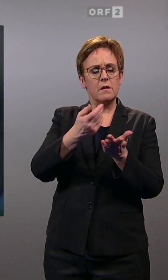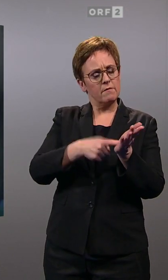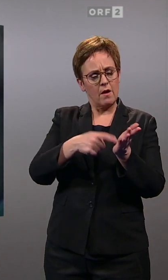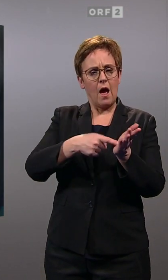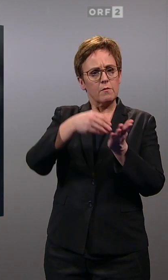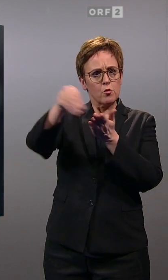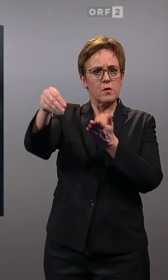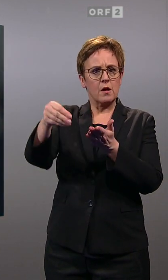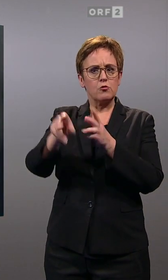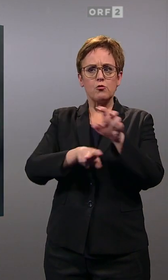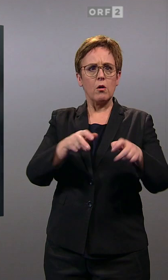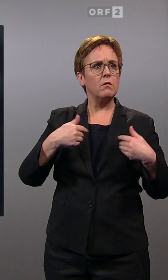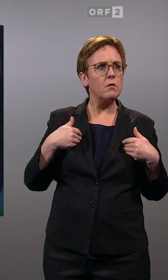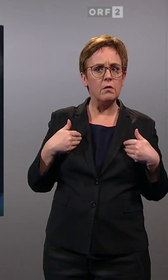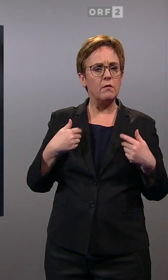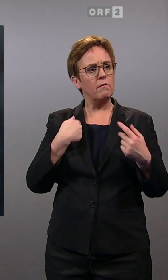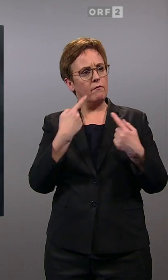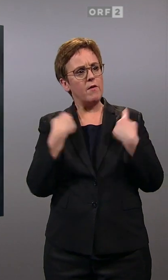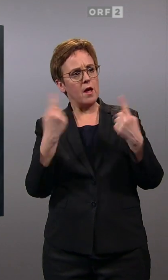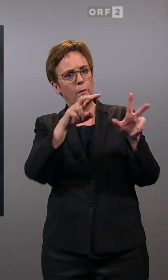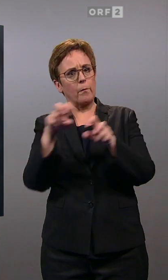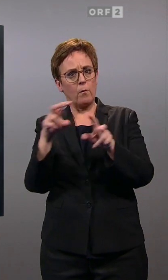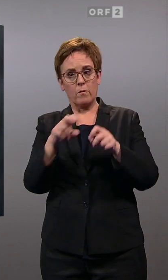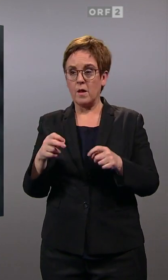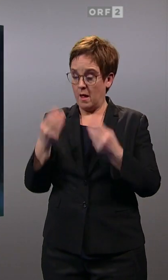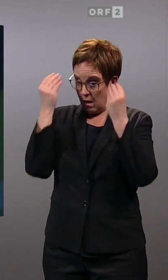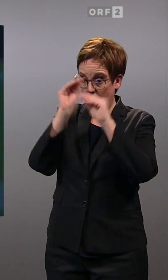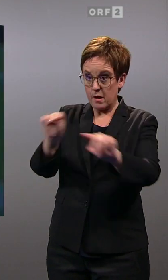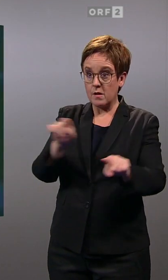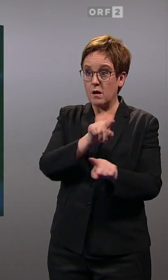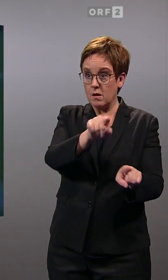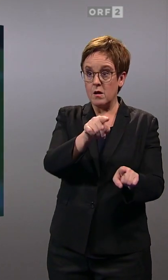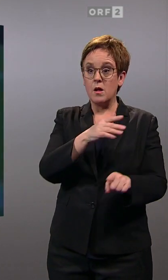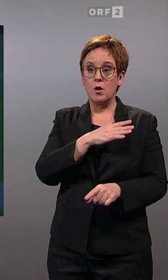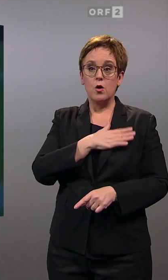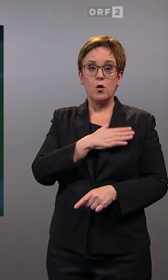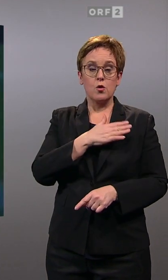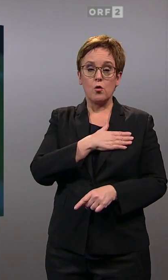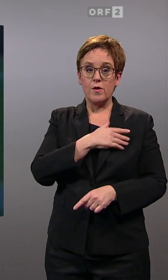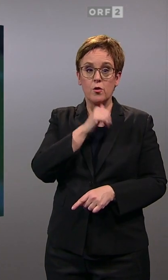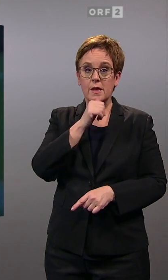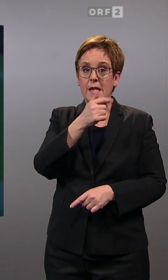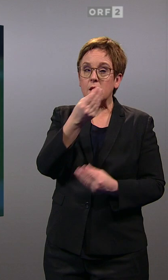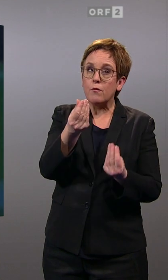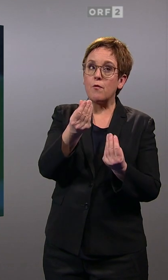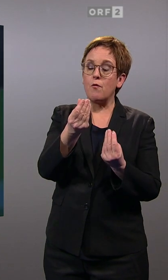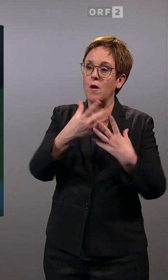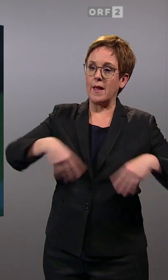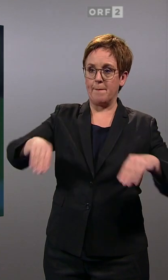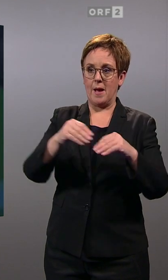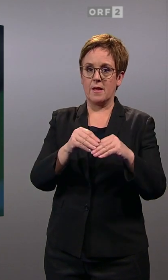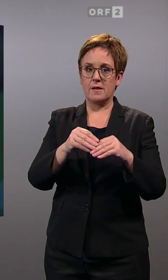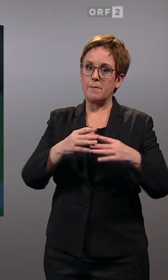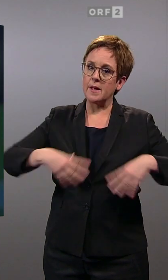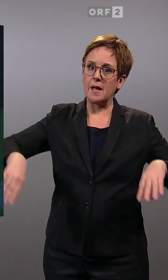und sie das Gefühl haben, wir zocken sie ab, dann sage ich nur, die haben sowieso keinen Sinn für das Gemeinsame, für